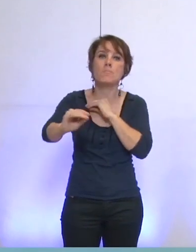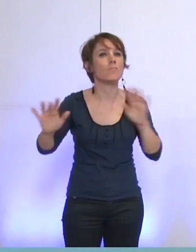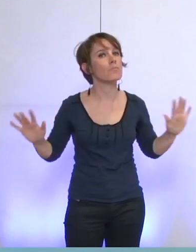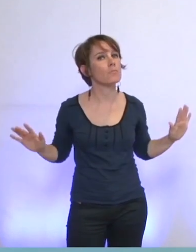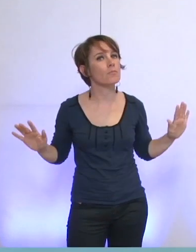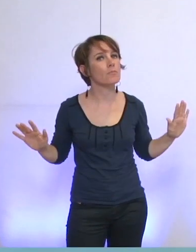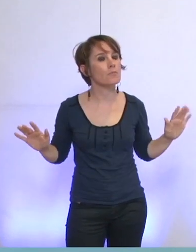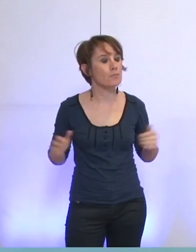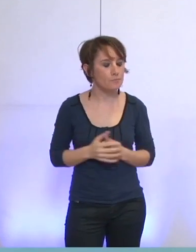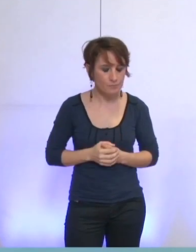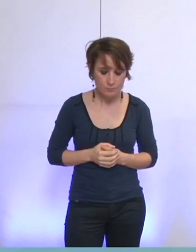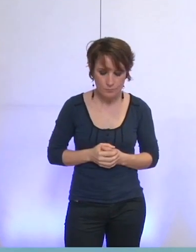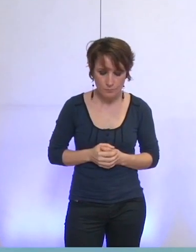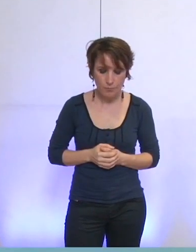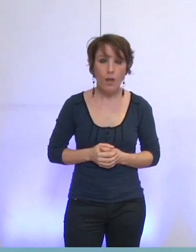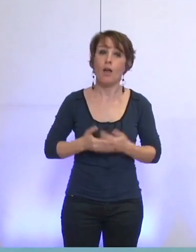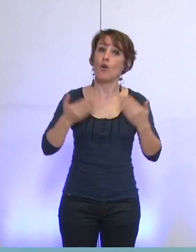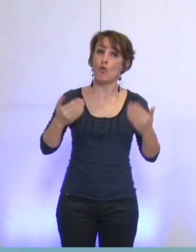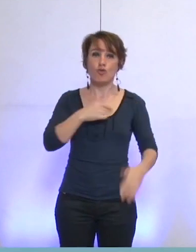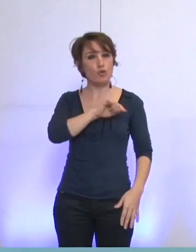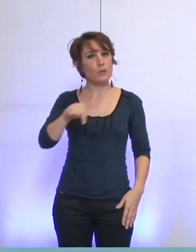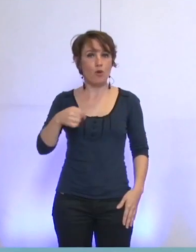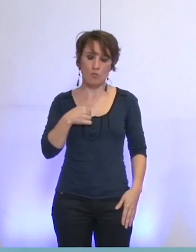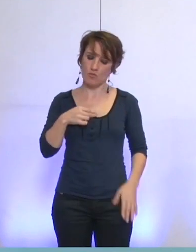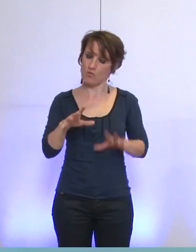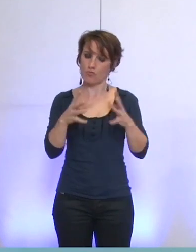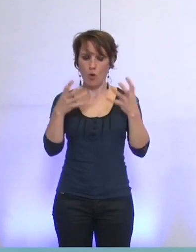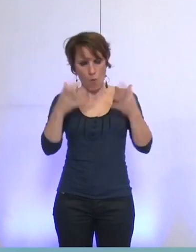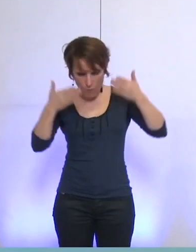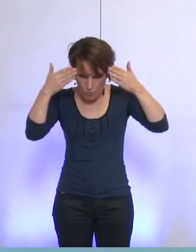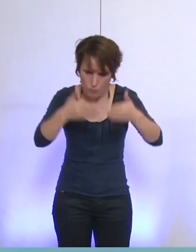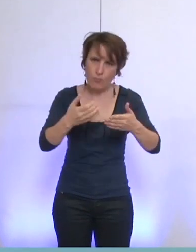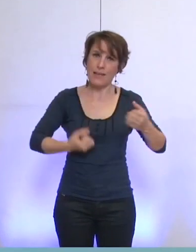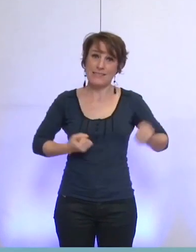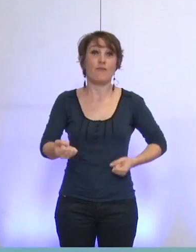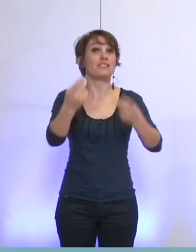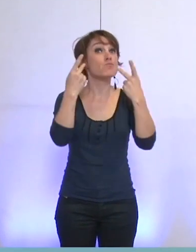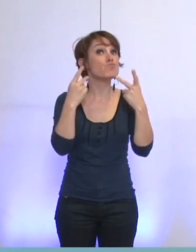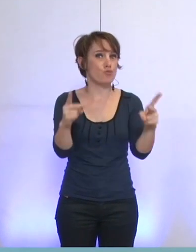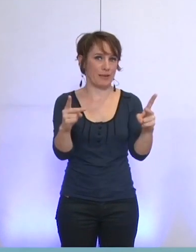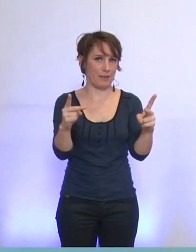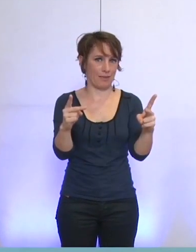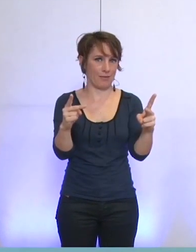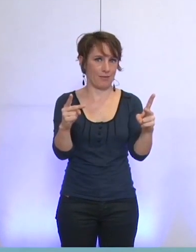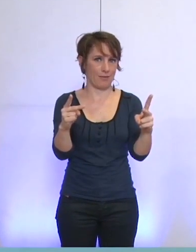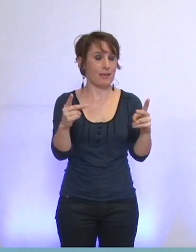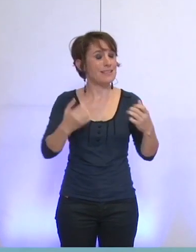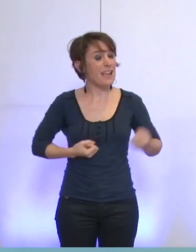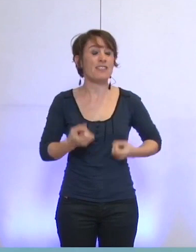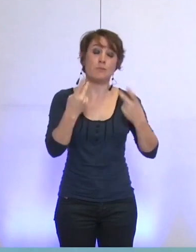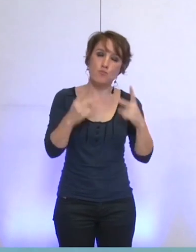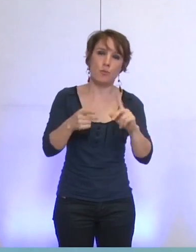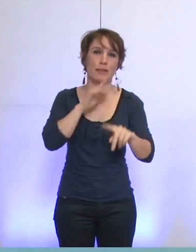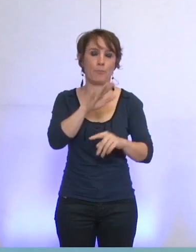pour nous, faire le choix du service public, faire le choix d'un service public, effectivement, de l'énergie, c'est